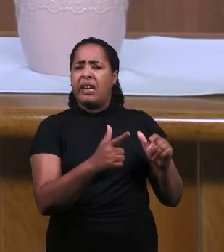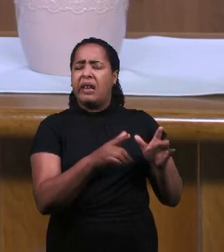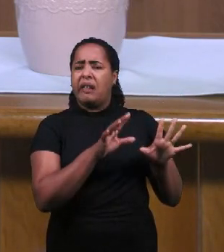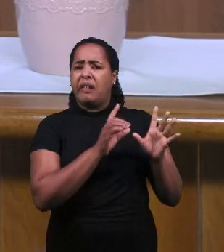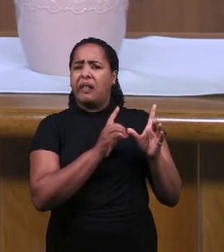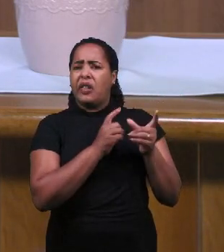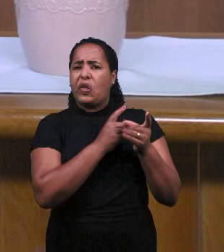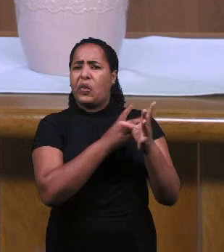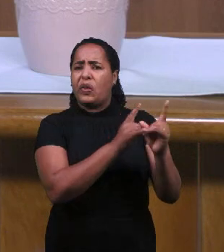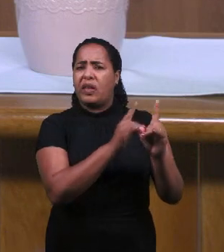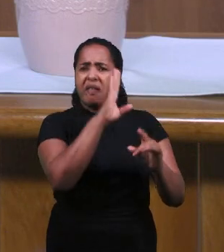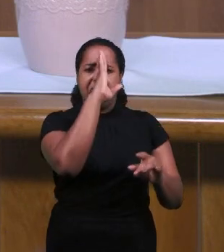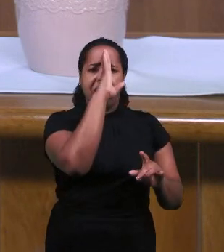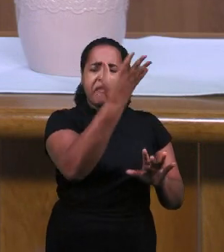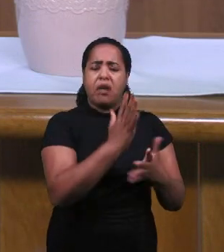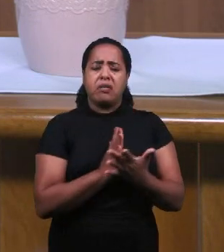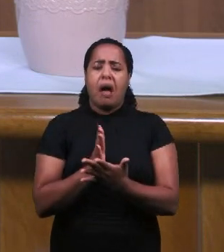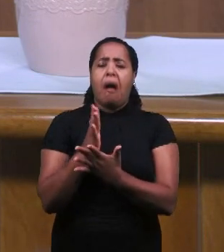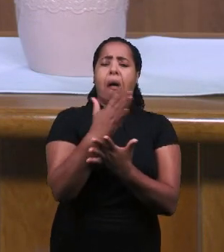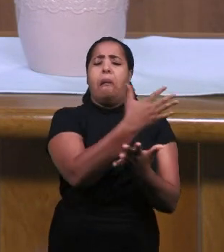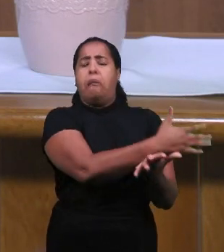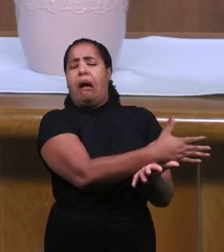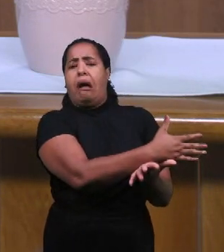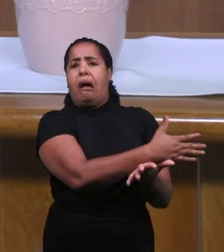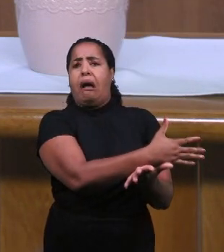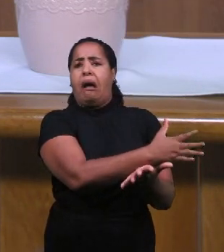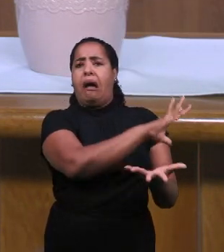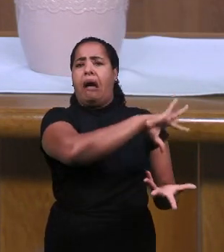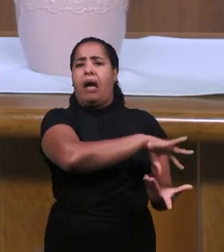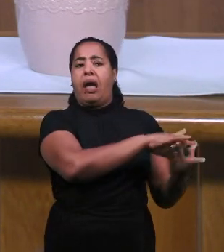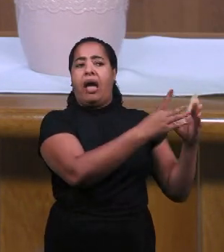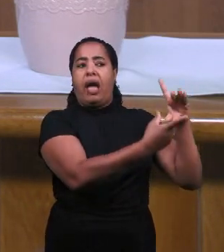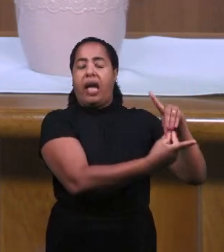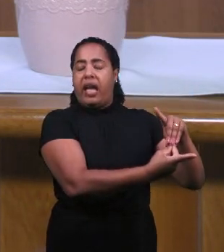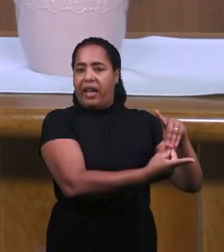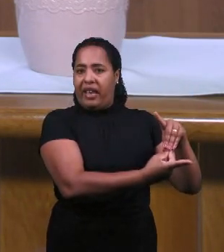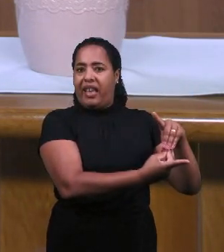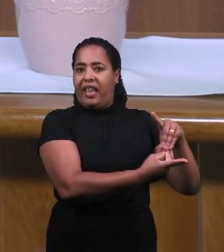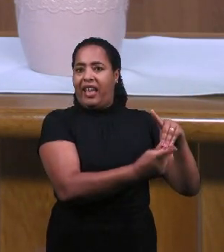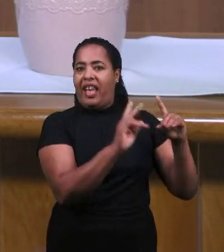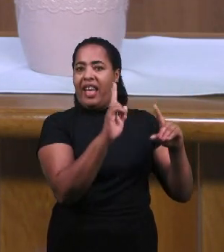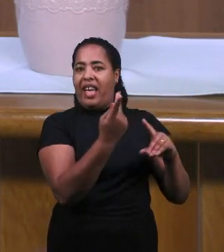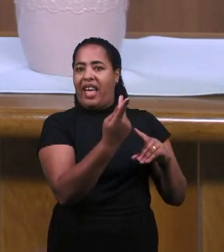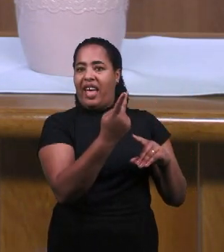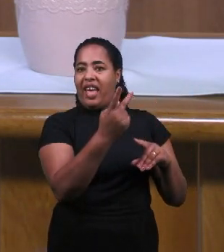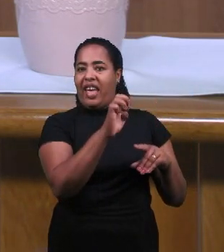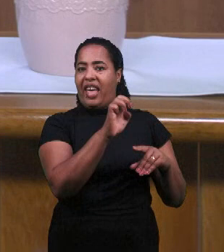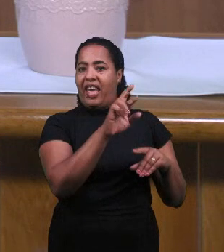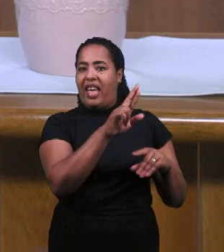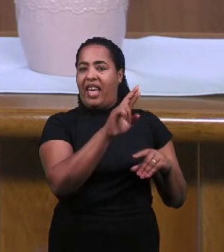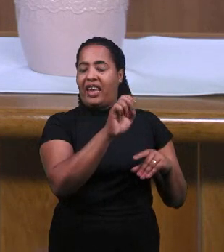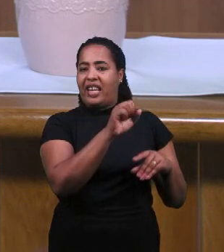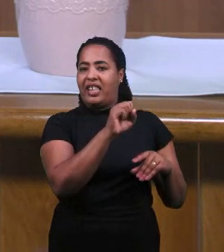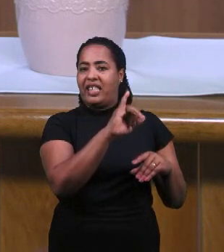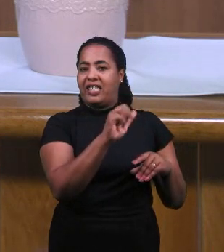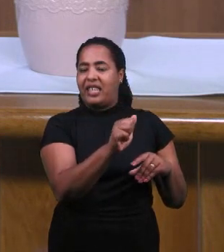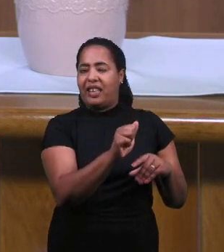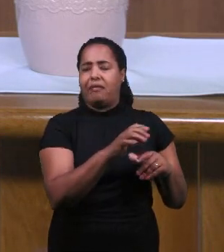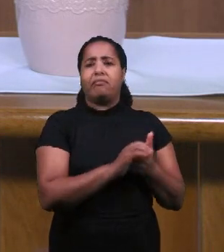лжедоктрины Ведущиеся к ереси Что такое